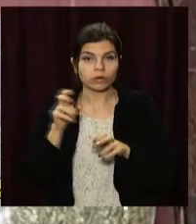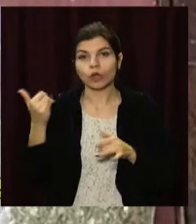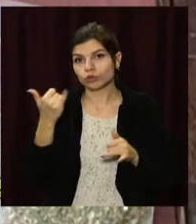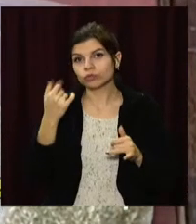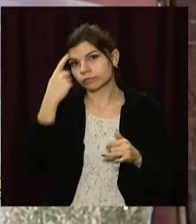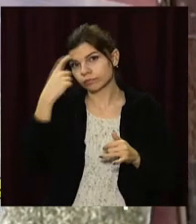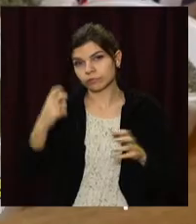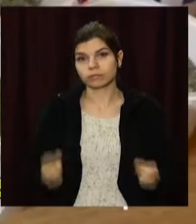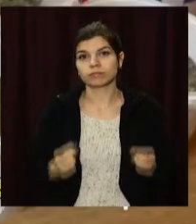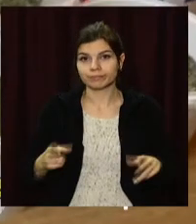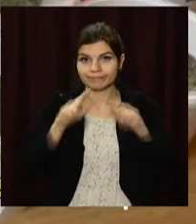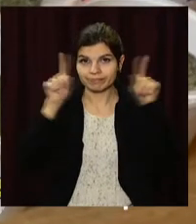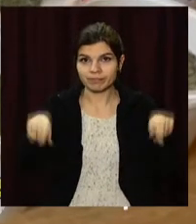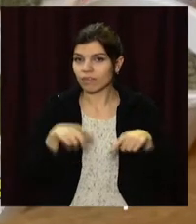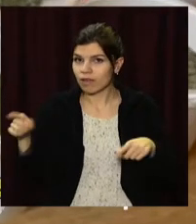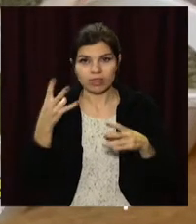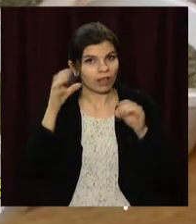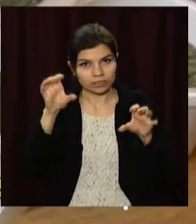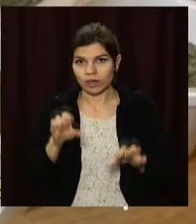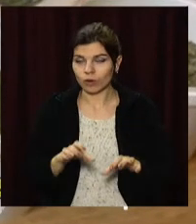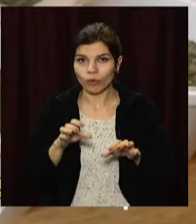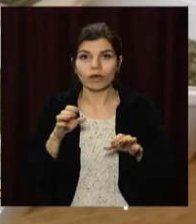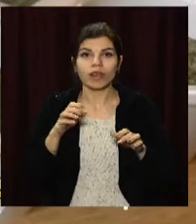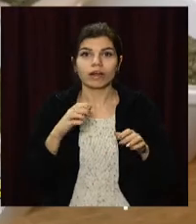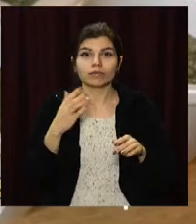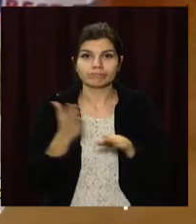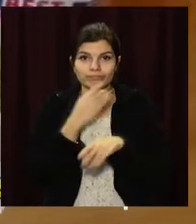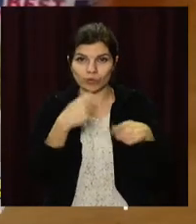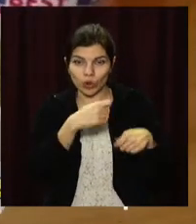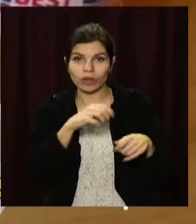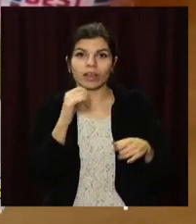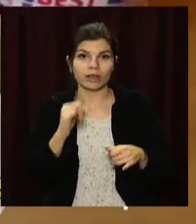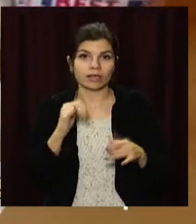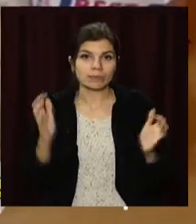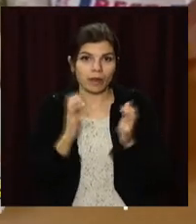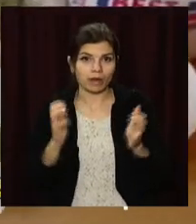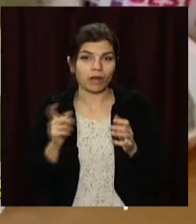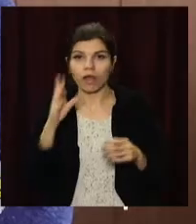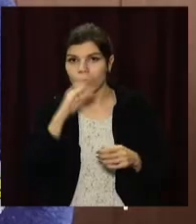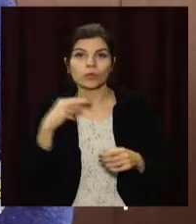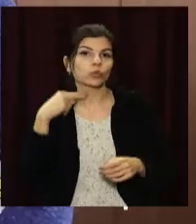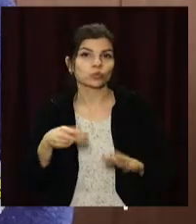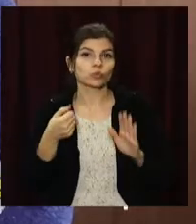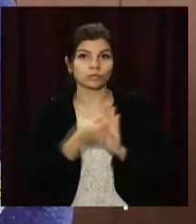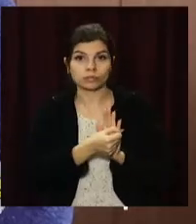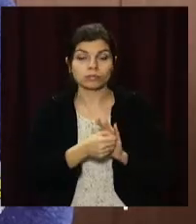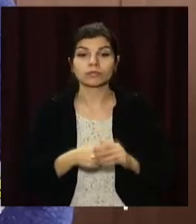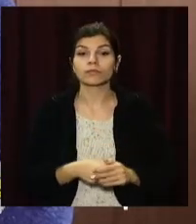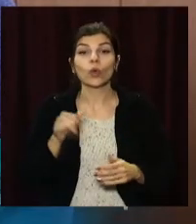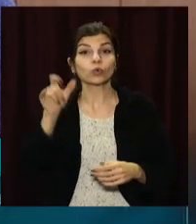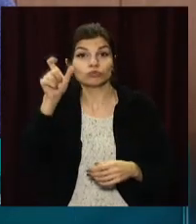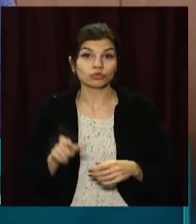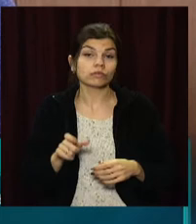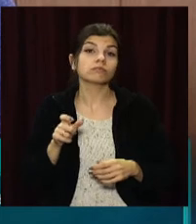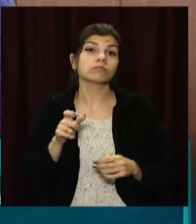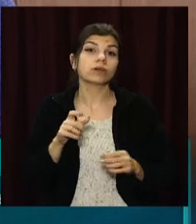підозру в незаконному виробництві та зберіганні наркотиків. Йому загрожує ув'язнення. Злоумисника затримано